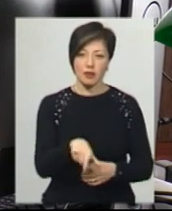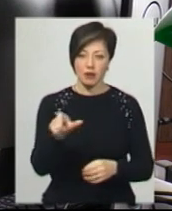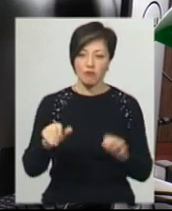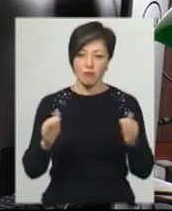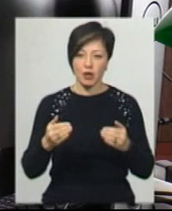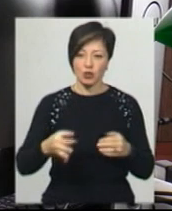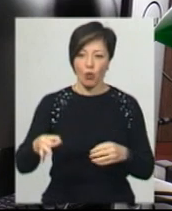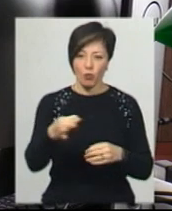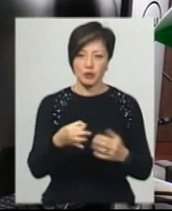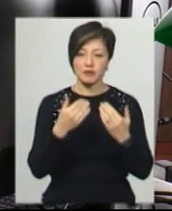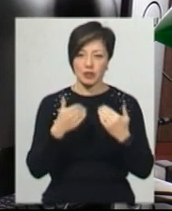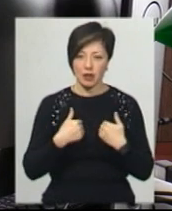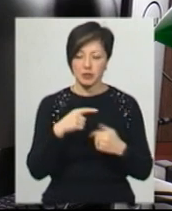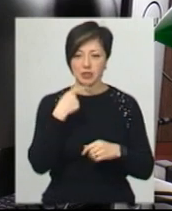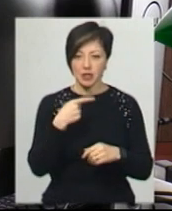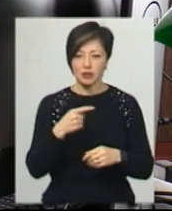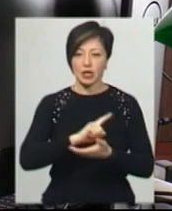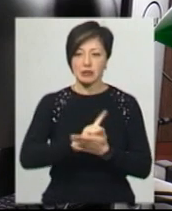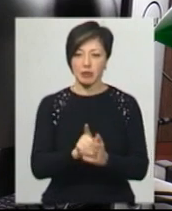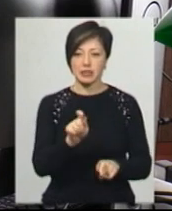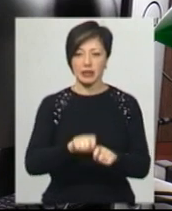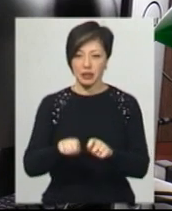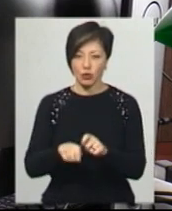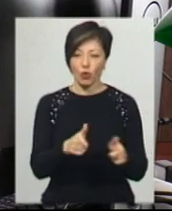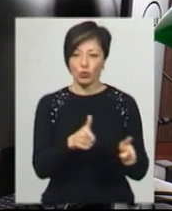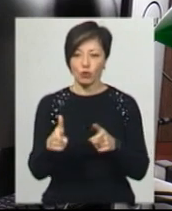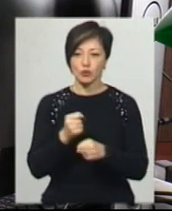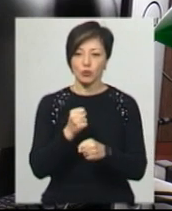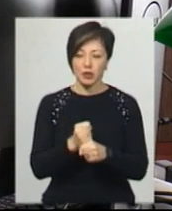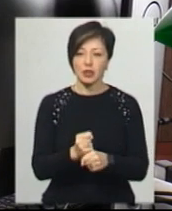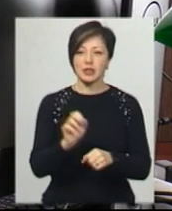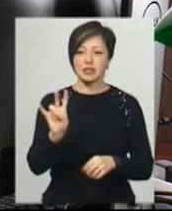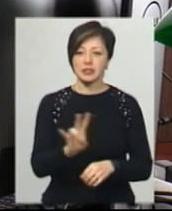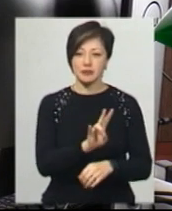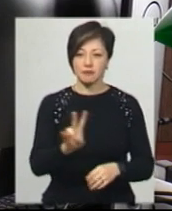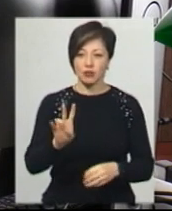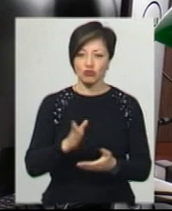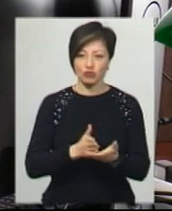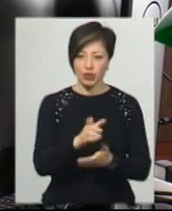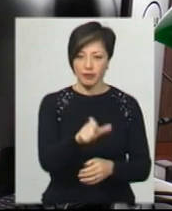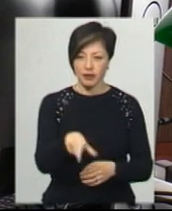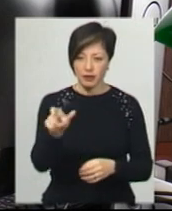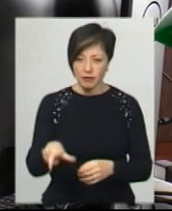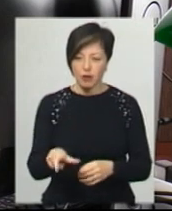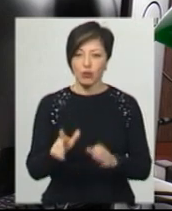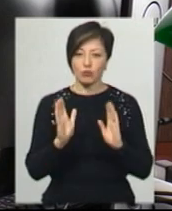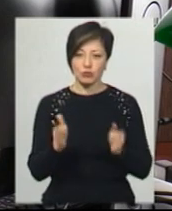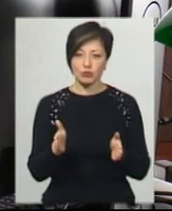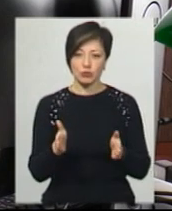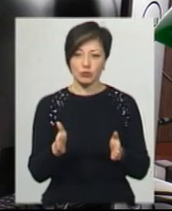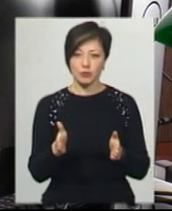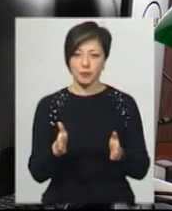межах області зверталися, але ми сказали, що експрес-тести ми готові зробити для тих священиків міста Хмельницького, які будуть вести,